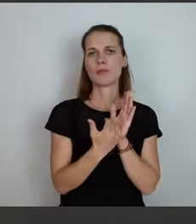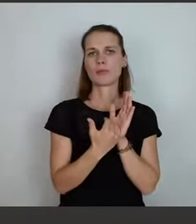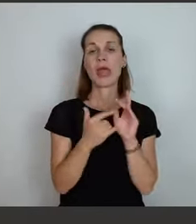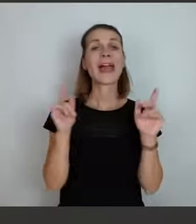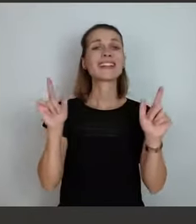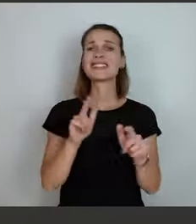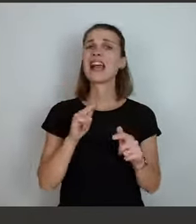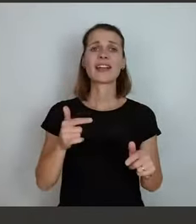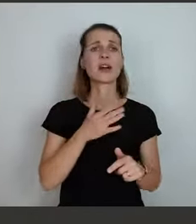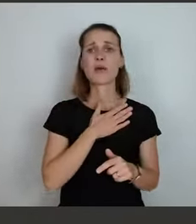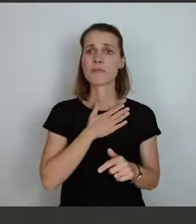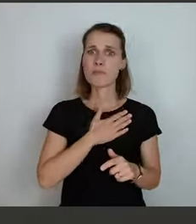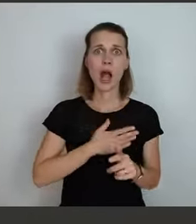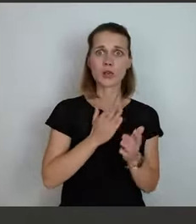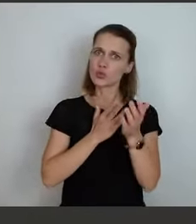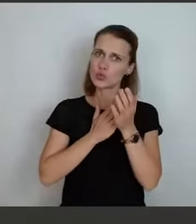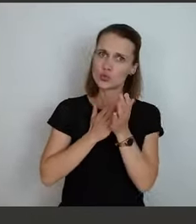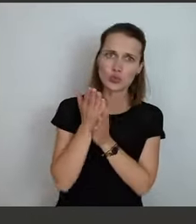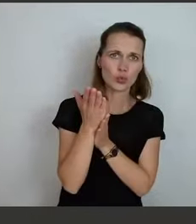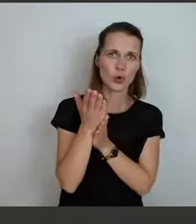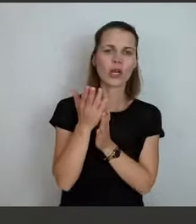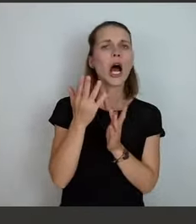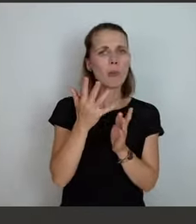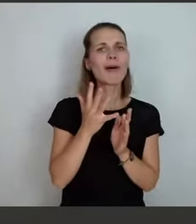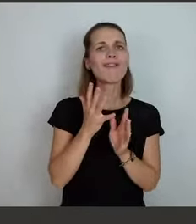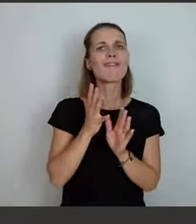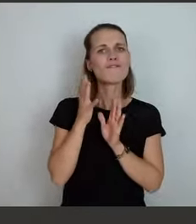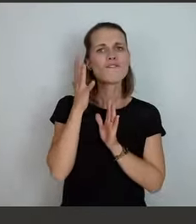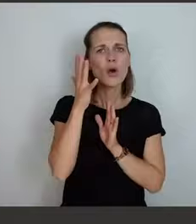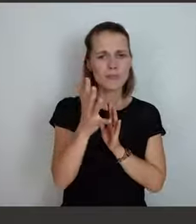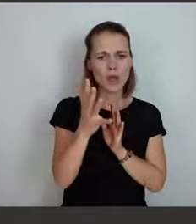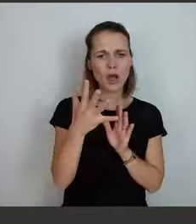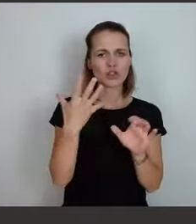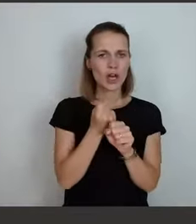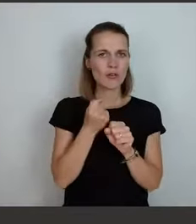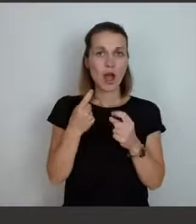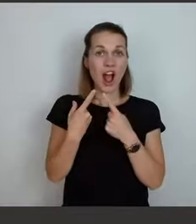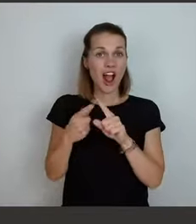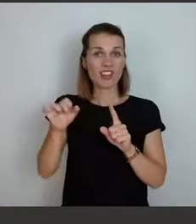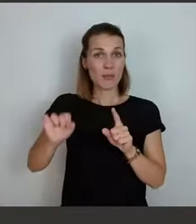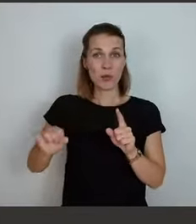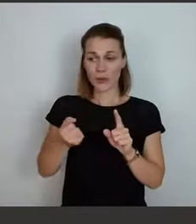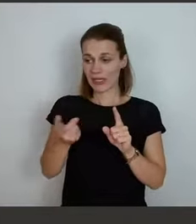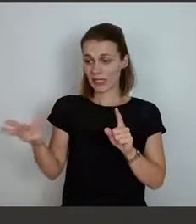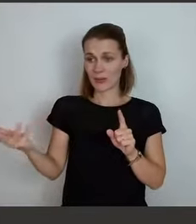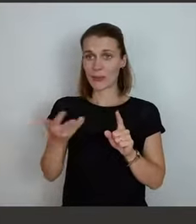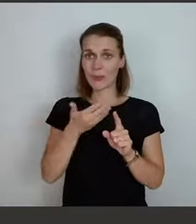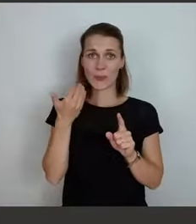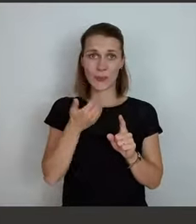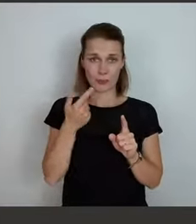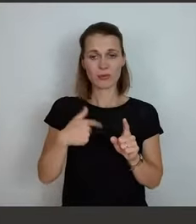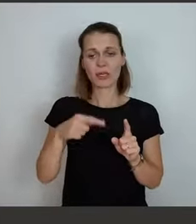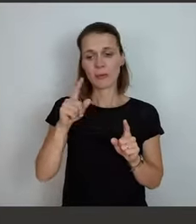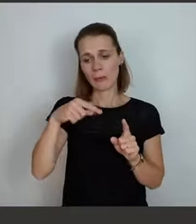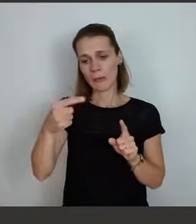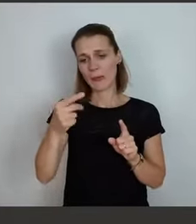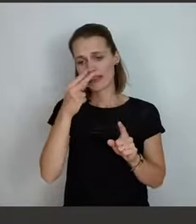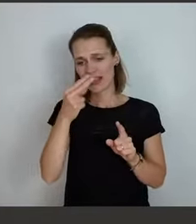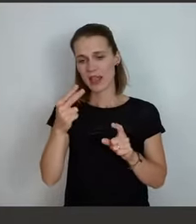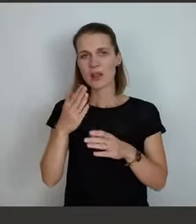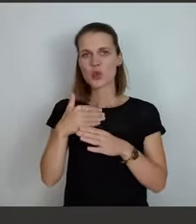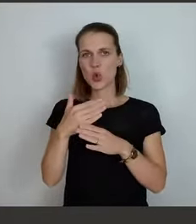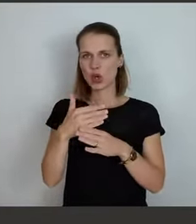Jahre glaube ich, kann man es tun, weil es auch wenig Alternativen gibt. Wir werden ja jetzt sehen, wie das in Thüringen läuft, mit der Minderheitsregierung.